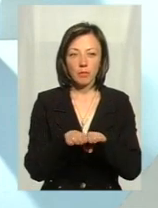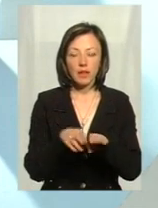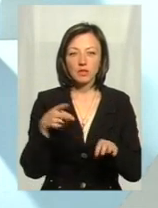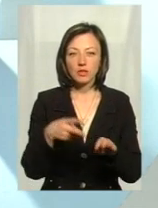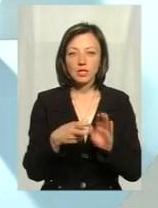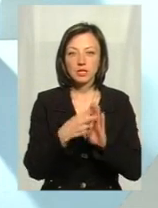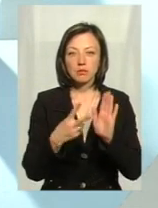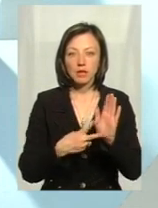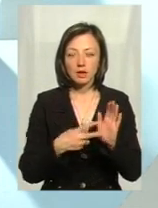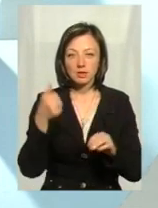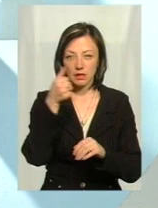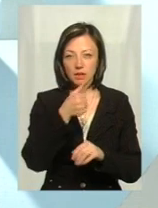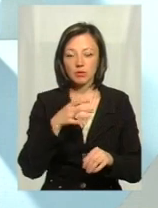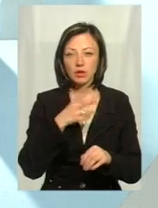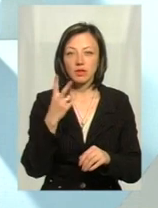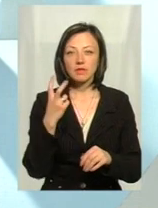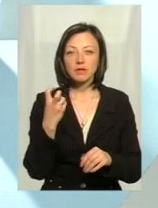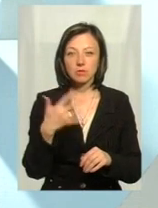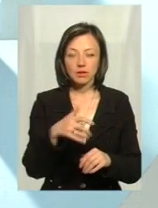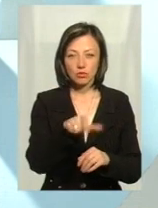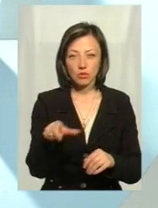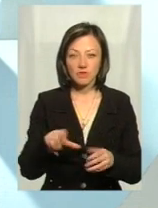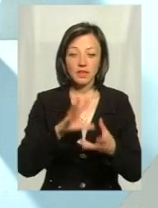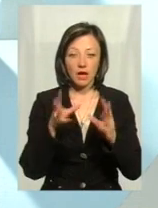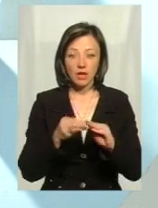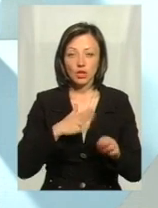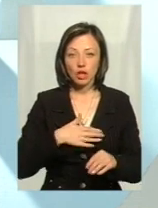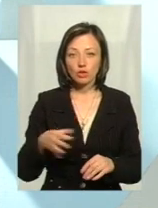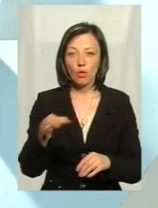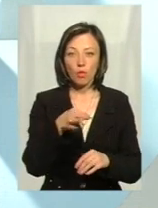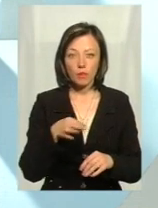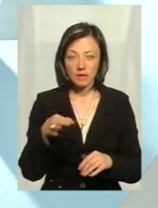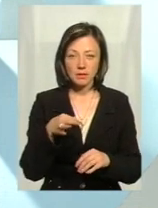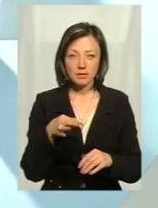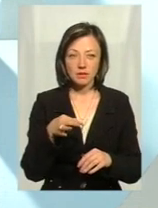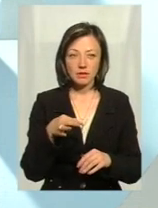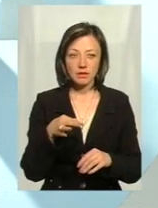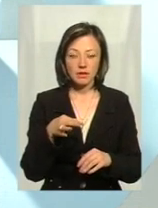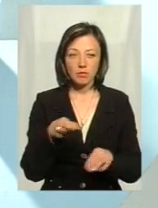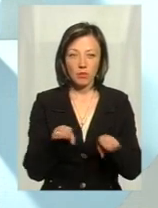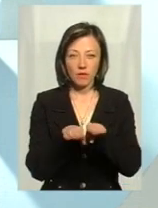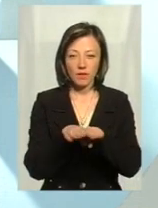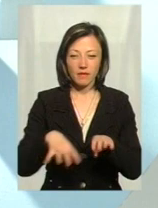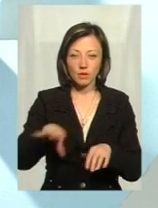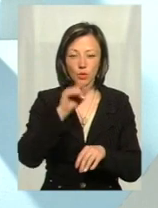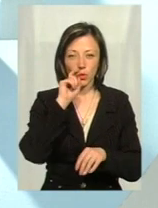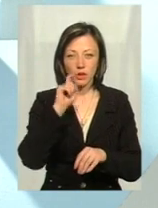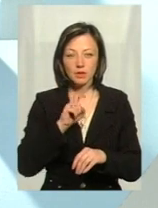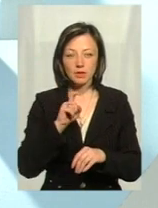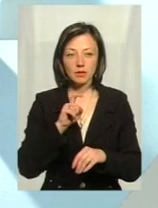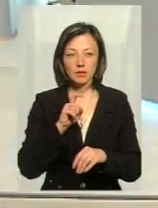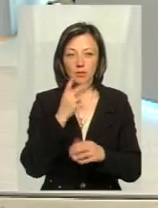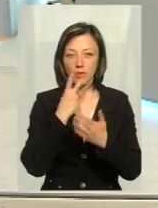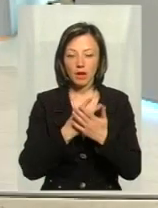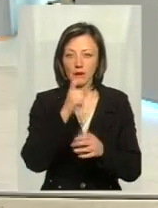2017 рік, це було порядка 250 чоловік. Взагалі наша область на карті України, якщо взяти в цілому, в розрізі таксі ми